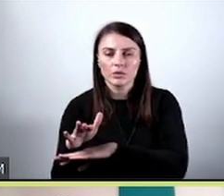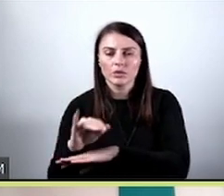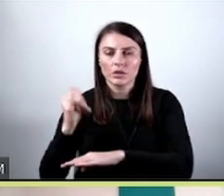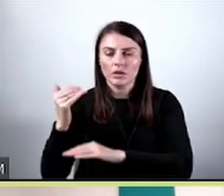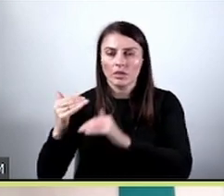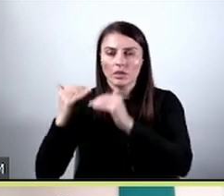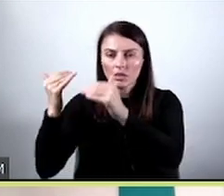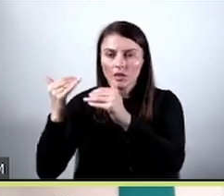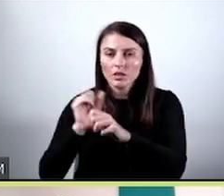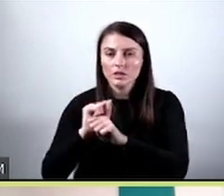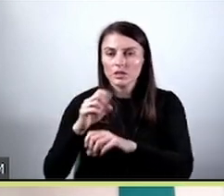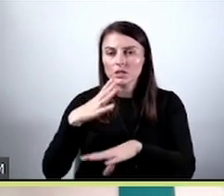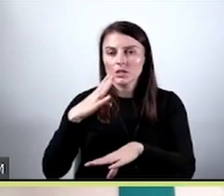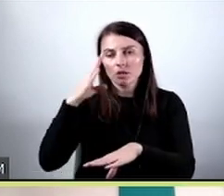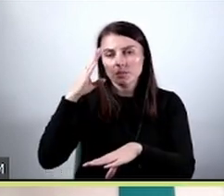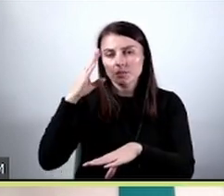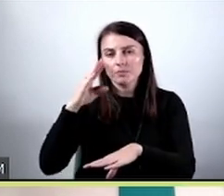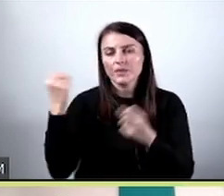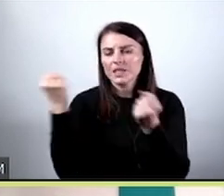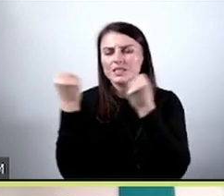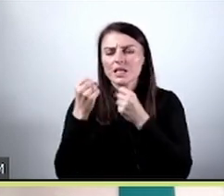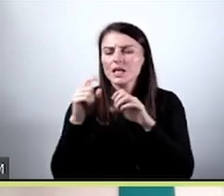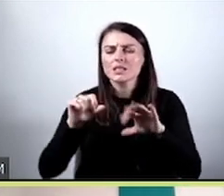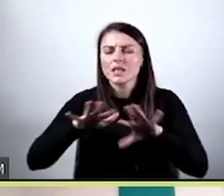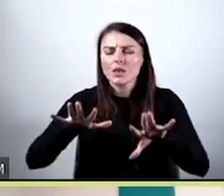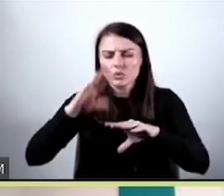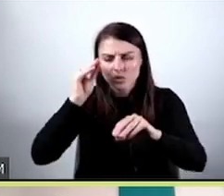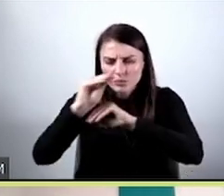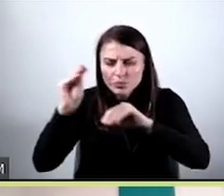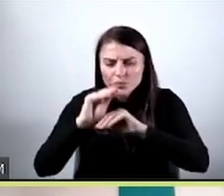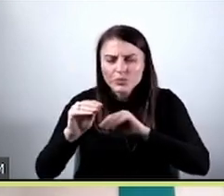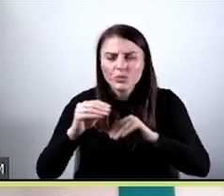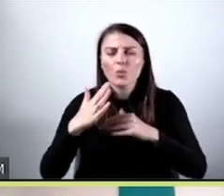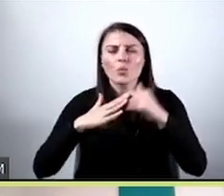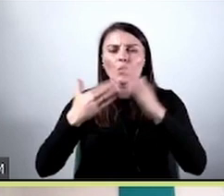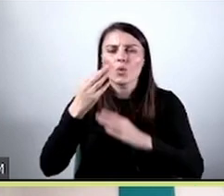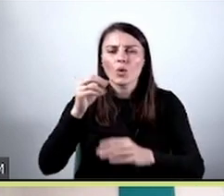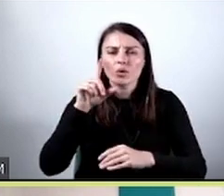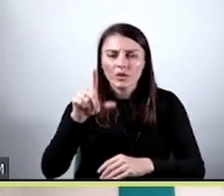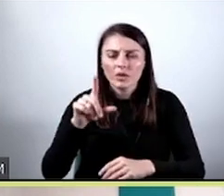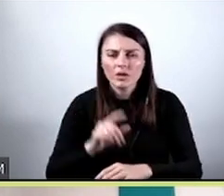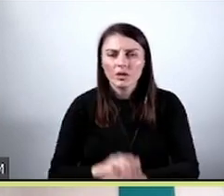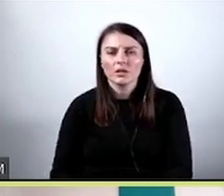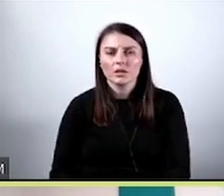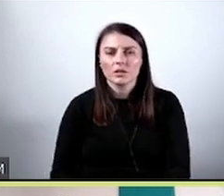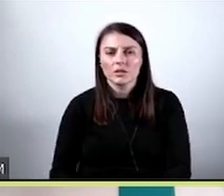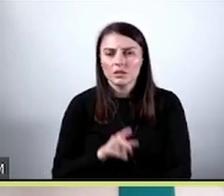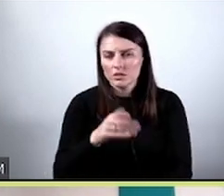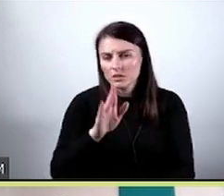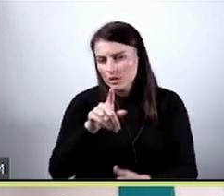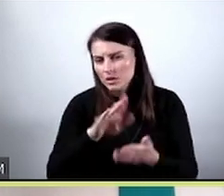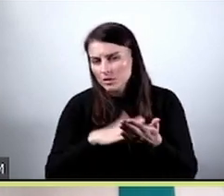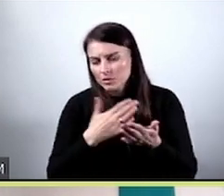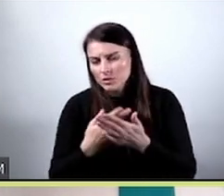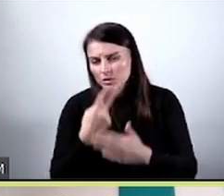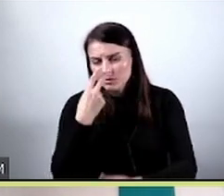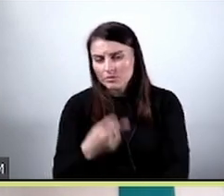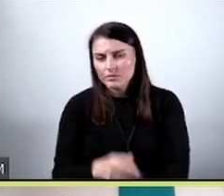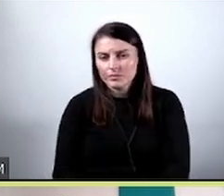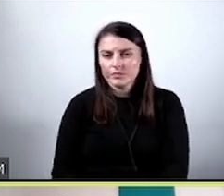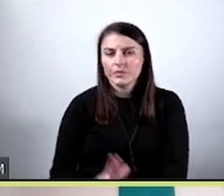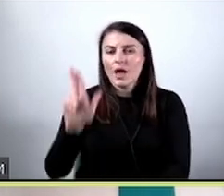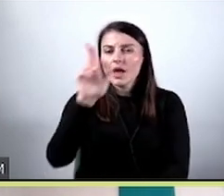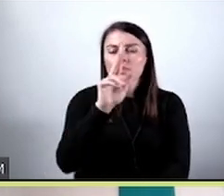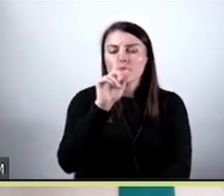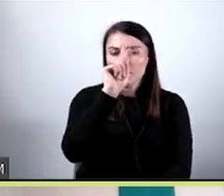modelu i przecieki danych. Jeśli chodzi o przeuczenie modelu, to tutaj mam taki przykład. Niebieskie